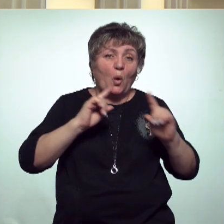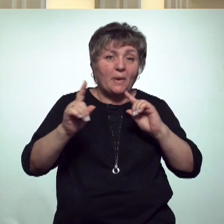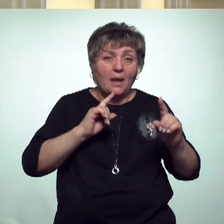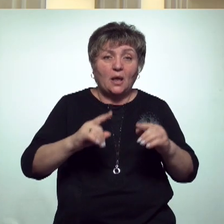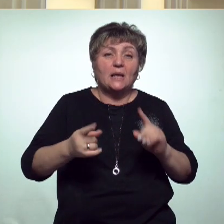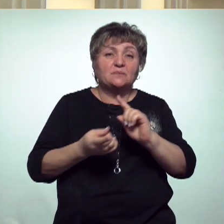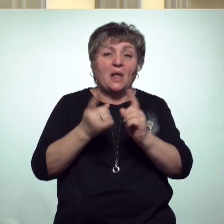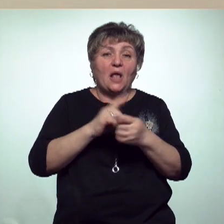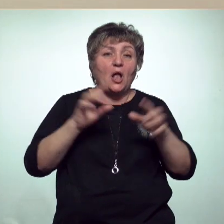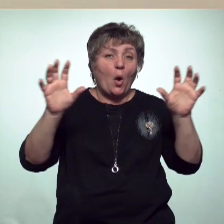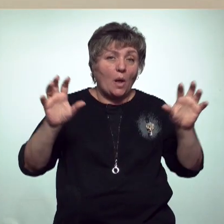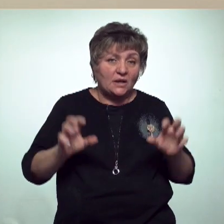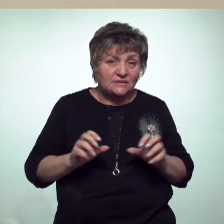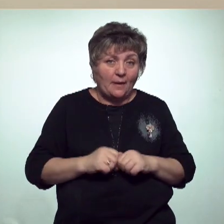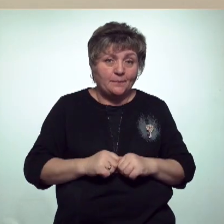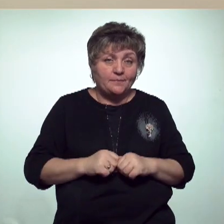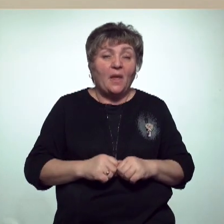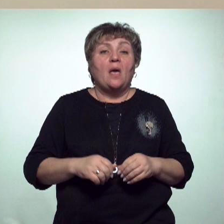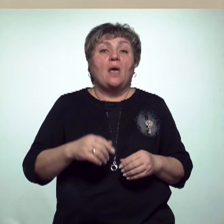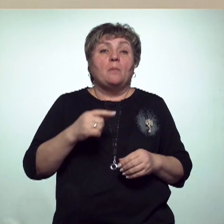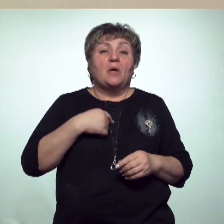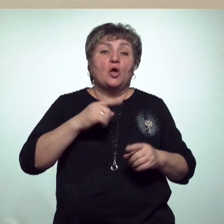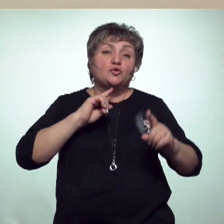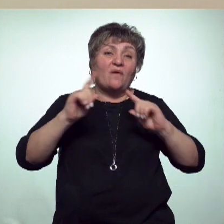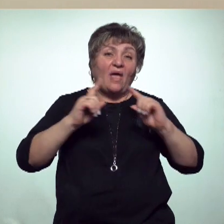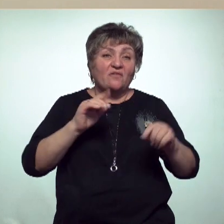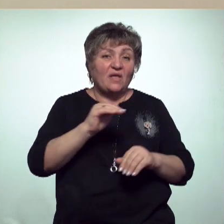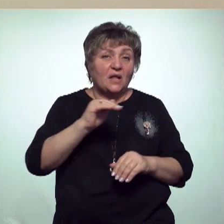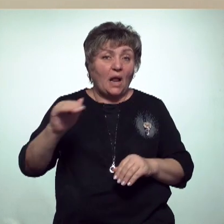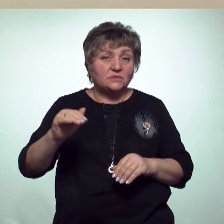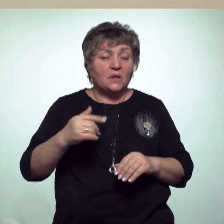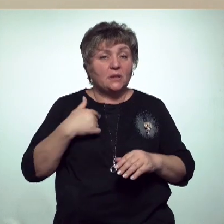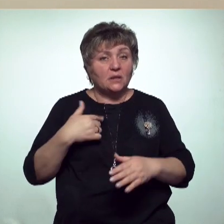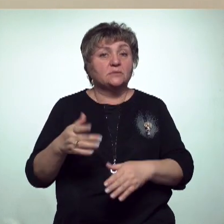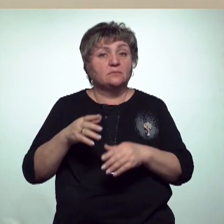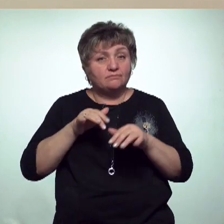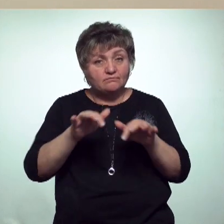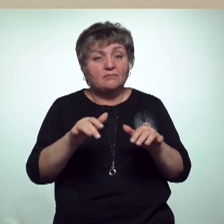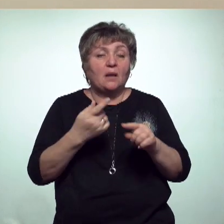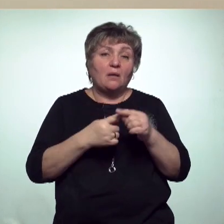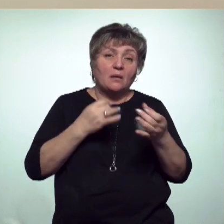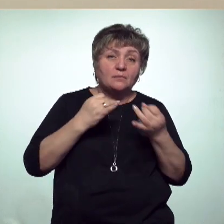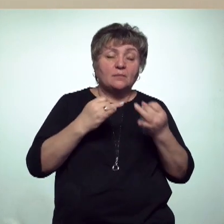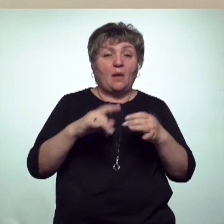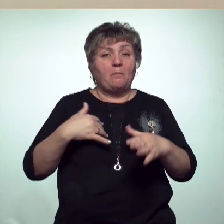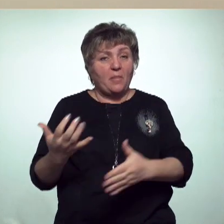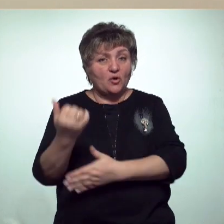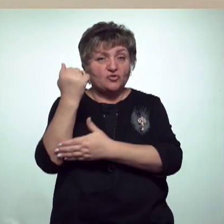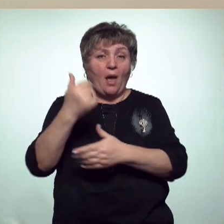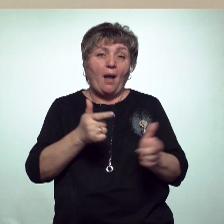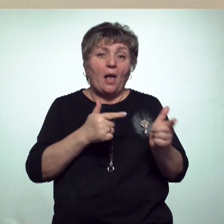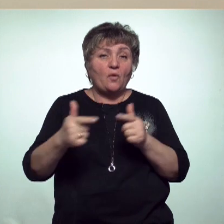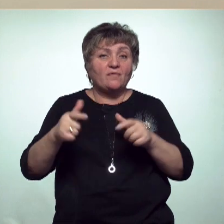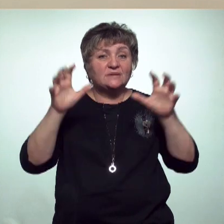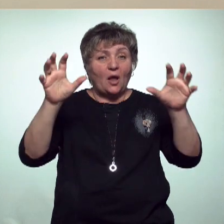изменении бюджетного кодекса. Мы выходили в Совет Федерации, нас практически поддержали в этом вопросе. Сегодня готовим